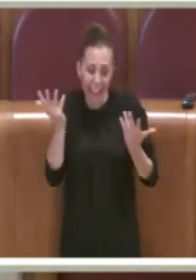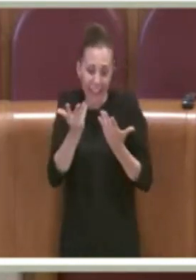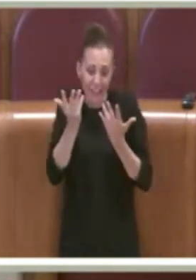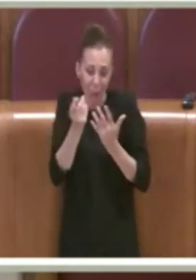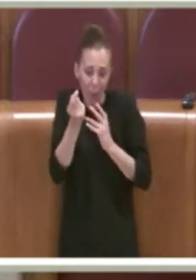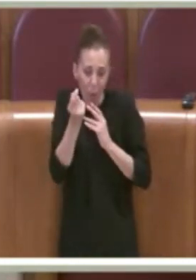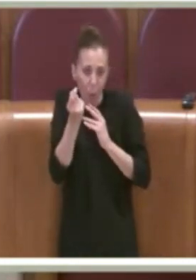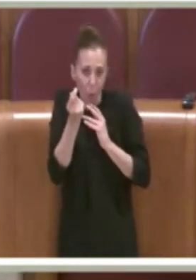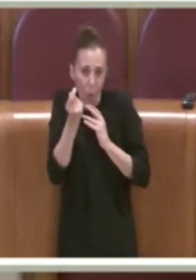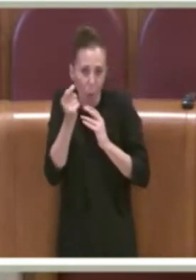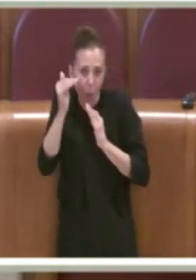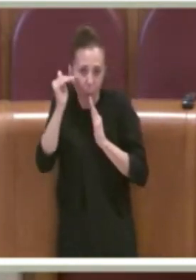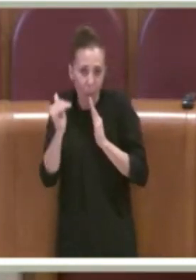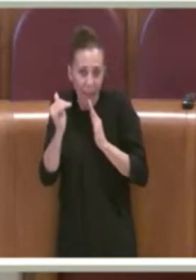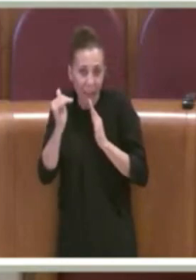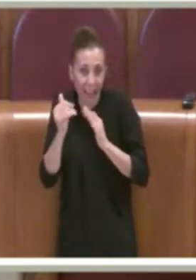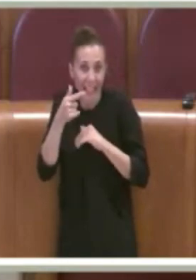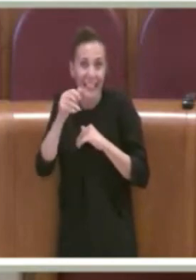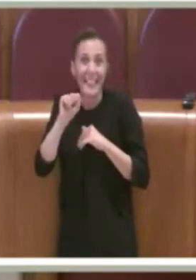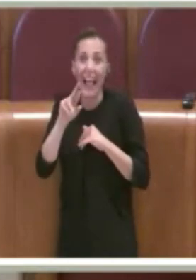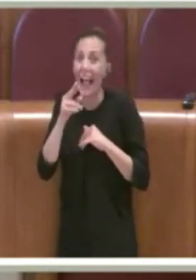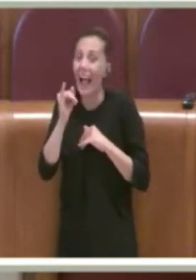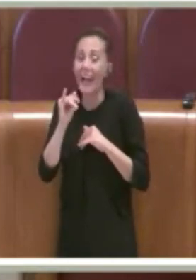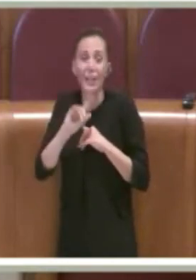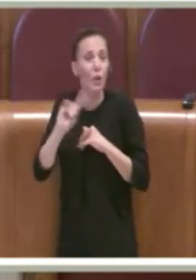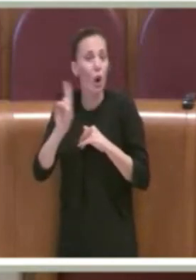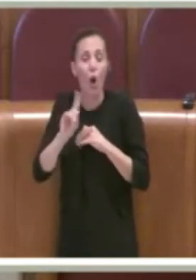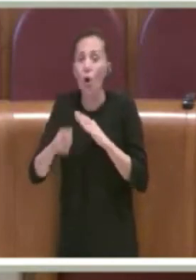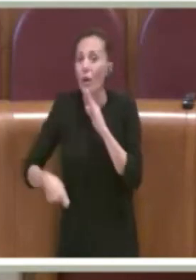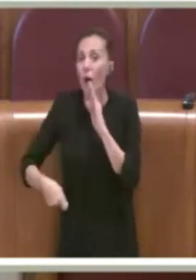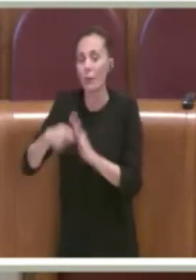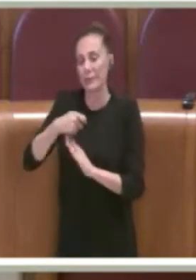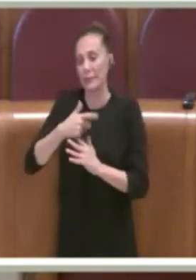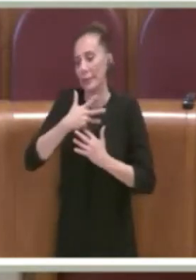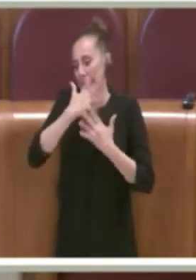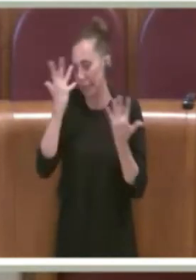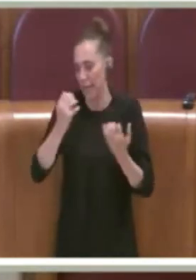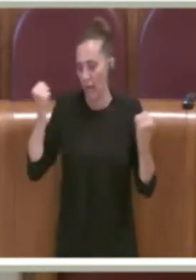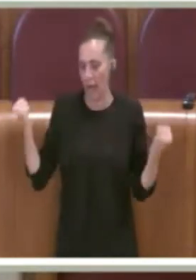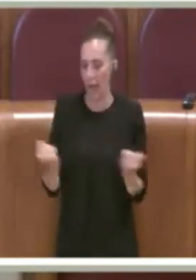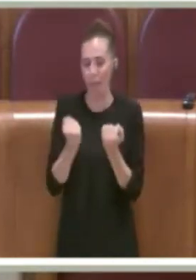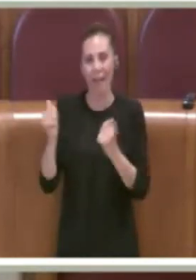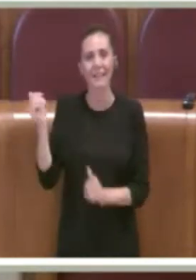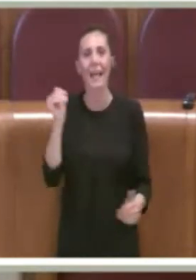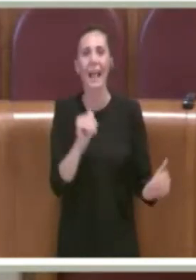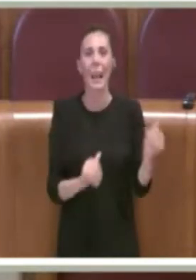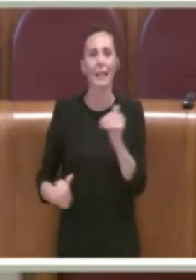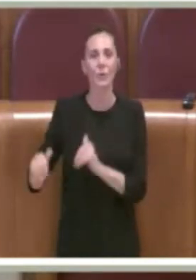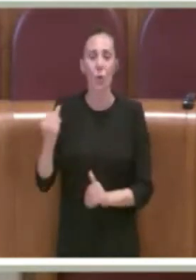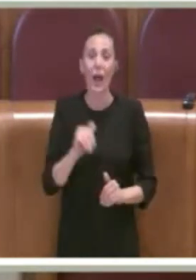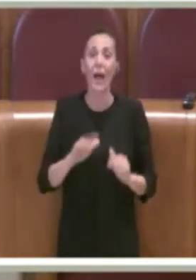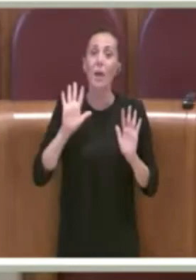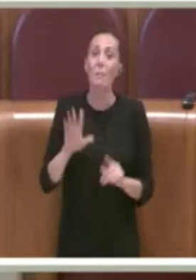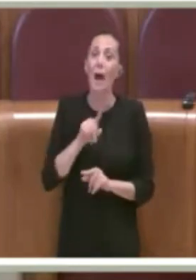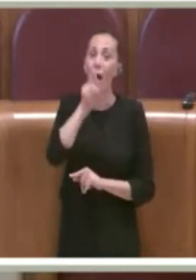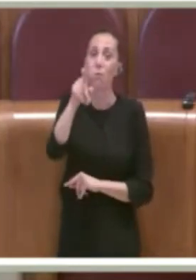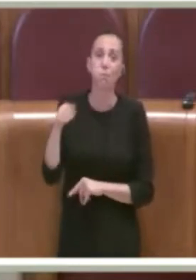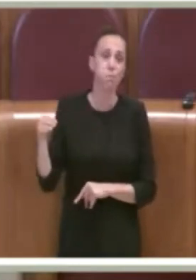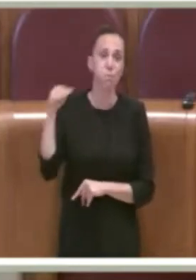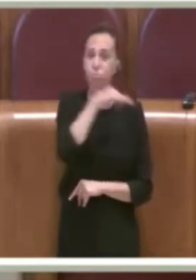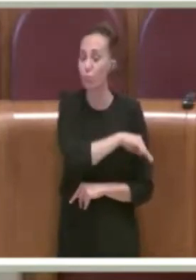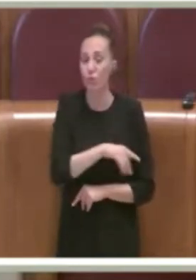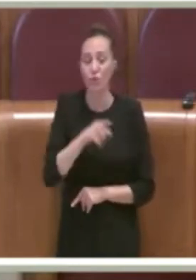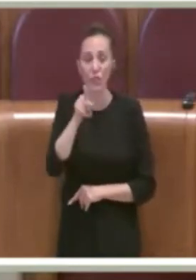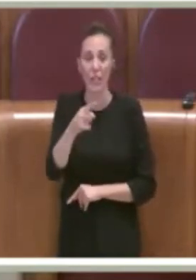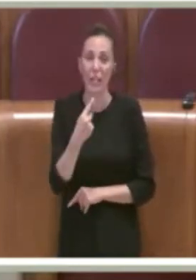inferiori, per cui l'Atari non aumenta. Va bene che siamo in campagna elettorale, però non è corretto andare a raccontare delle sciocchezze alla